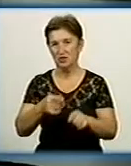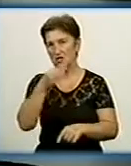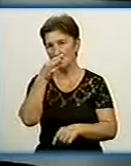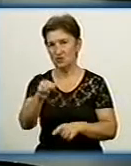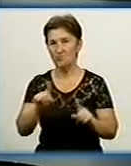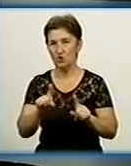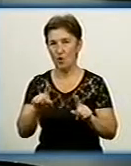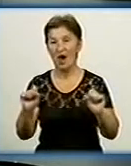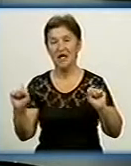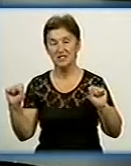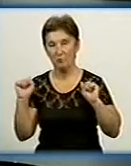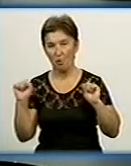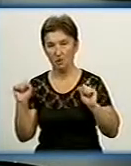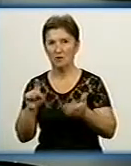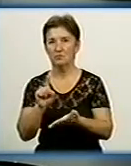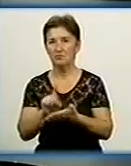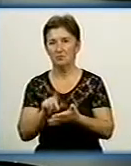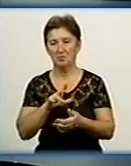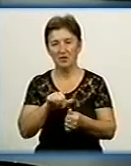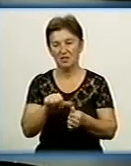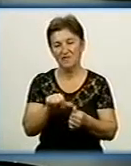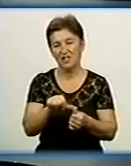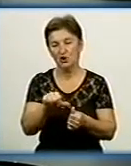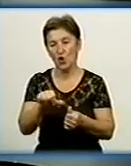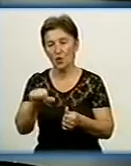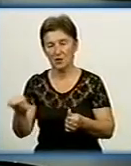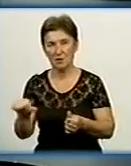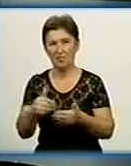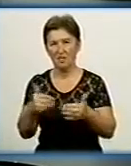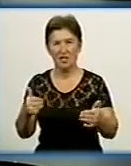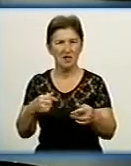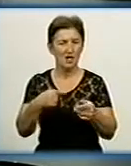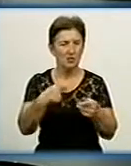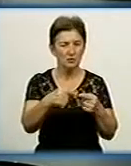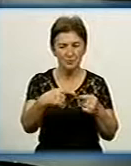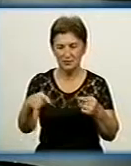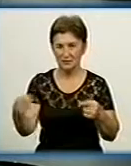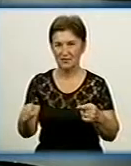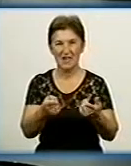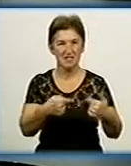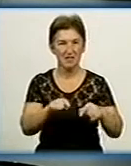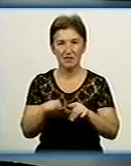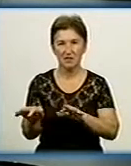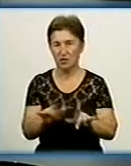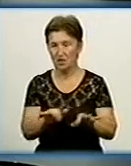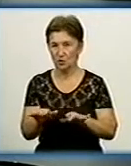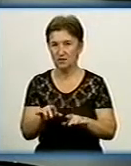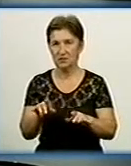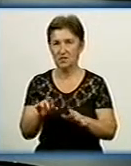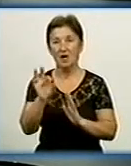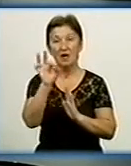що спорт все ж таки повинен бути відокремлений від будь-якої сфери діяльності. Одразу ж